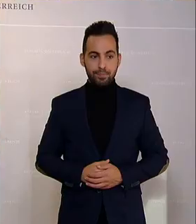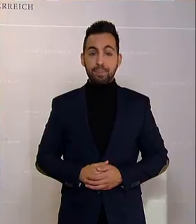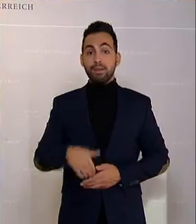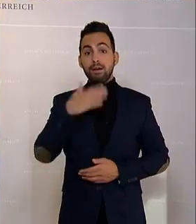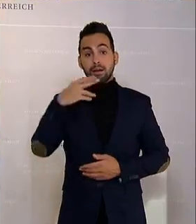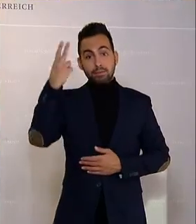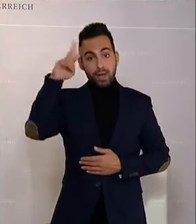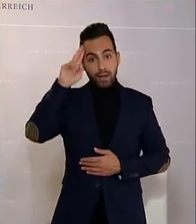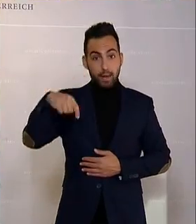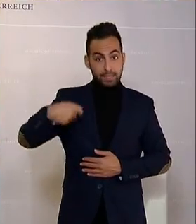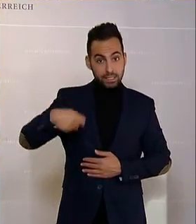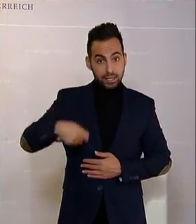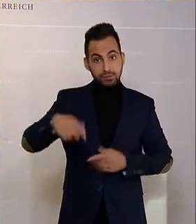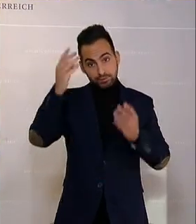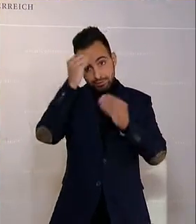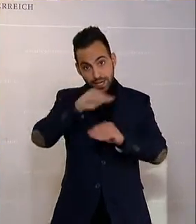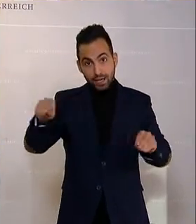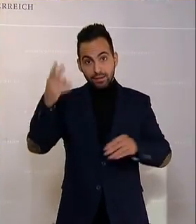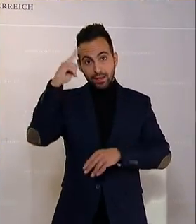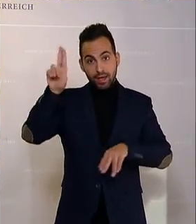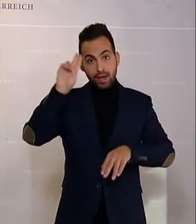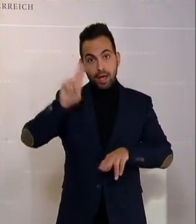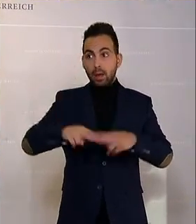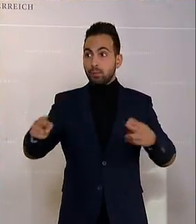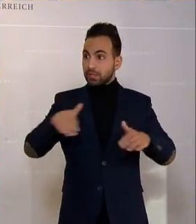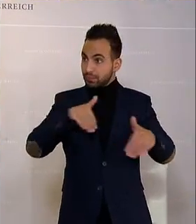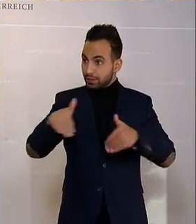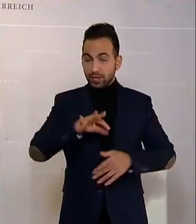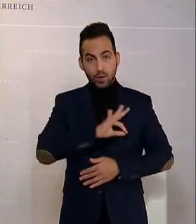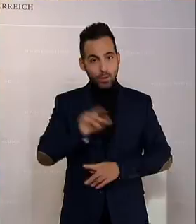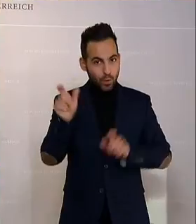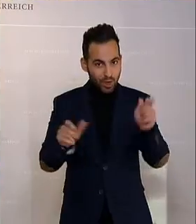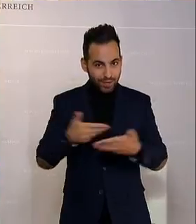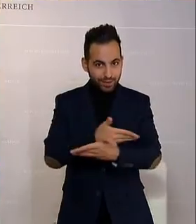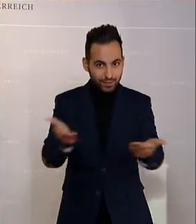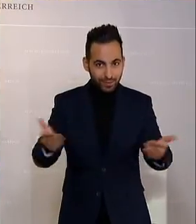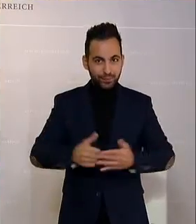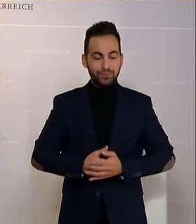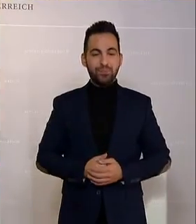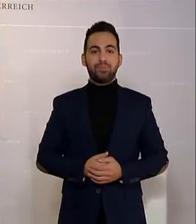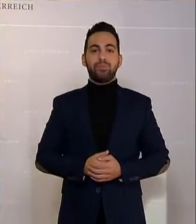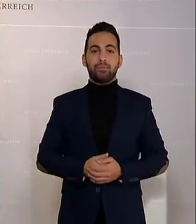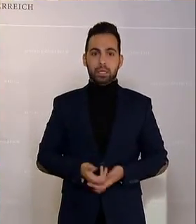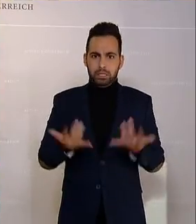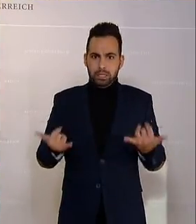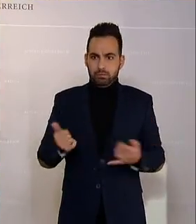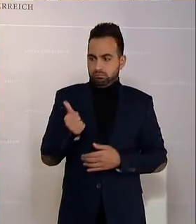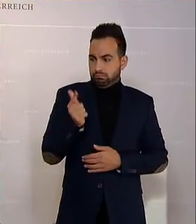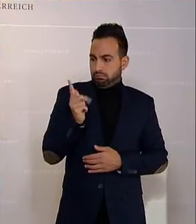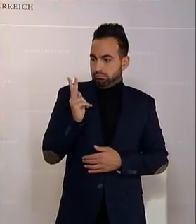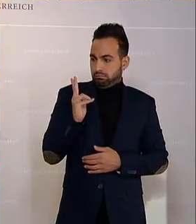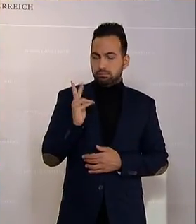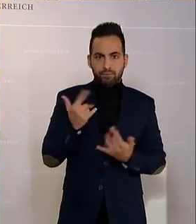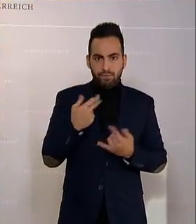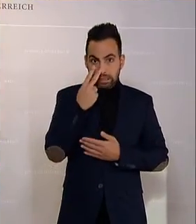Der Gesundheitssprecher der FPÖ ist der erste Redner, Gerhard Kaniak. Das, was wir hier die letzten Tage und Wochen